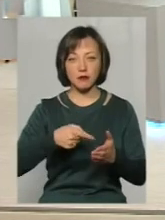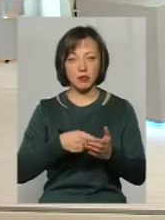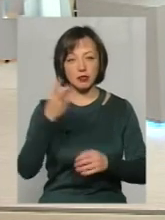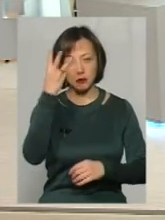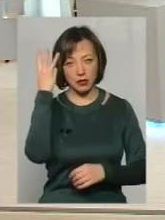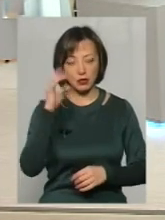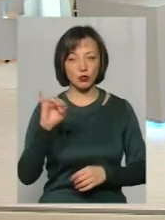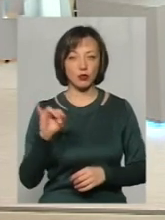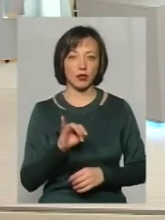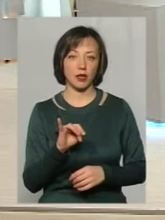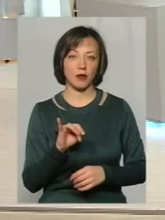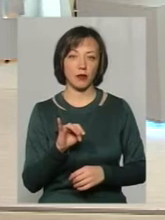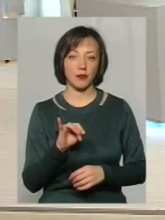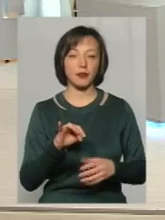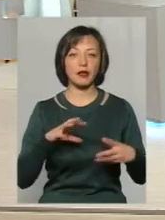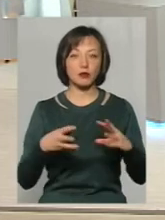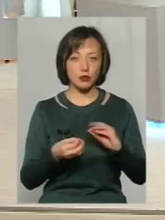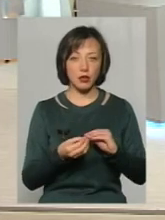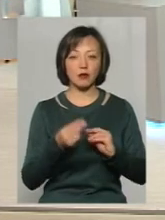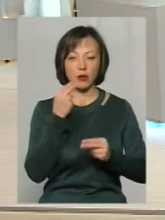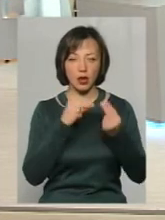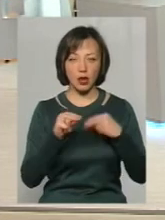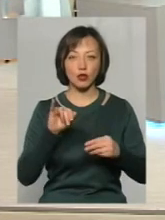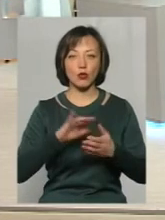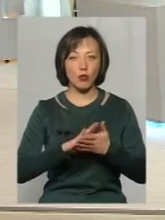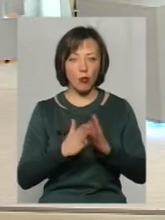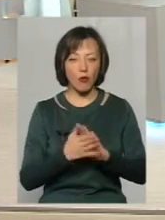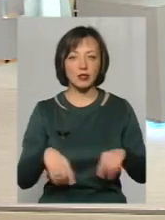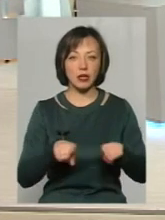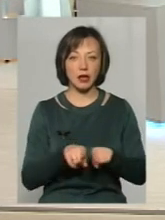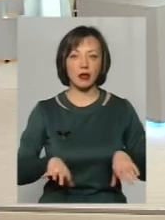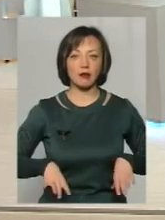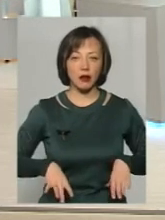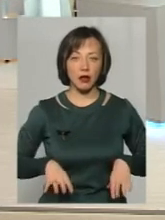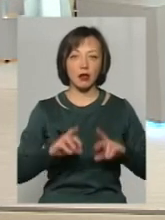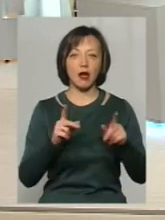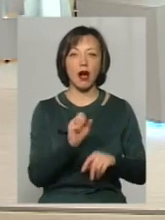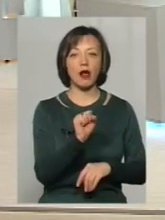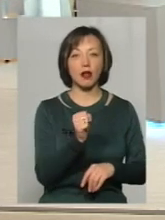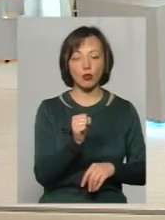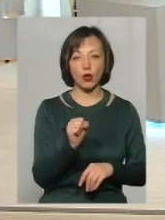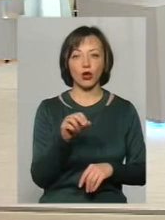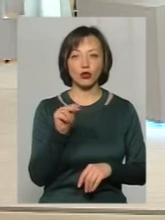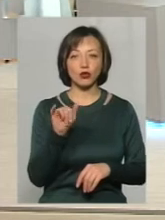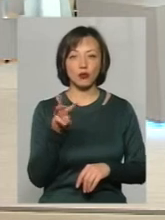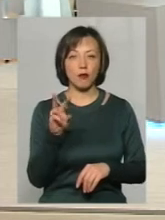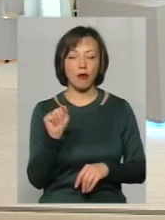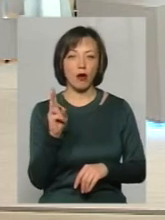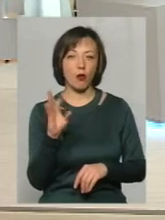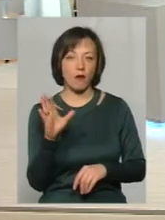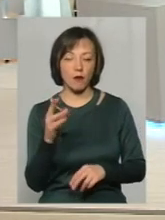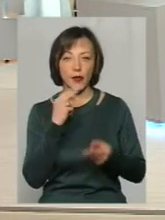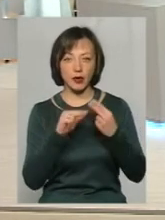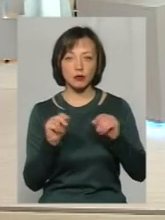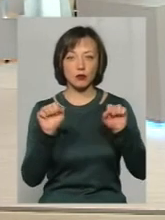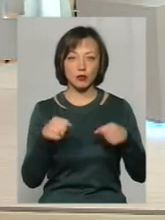і результати покращаться, і умови таких тренерів, як Анатолій Чумаков, також покращаться, і він